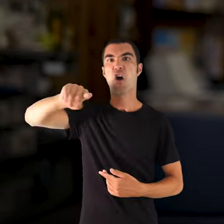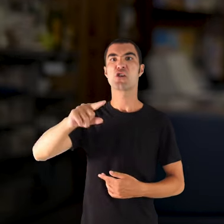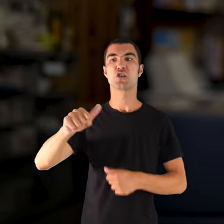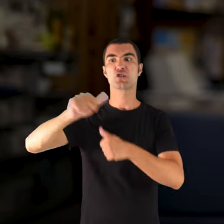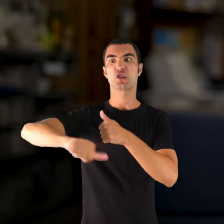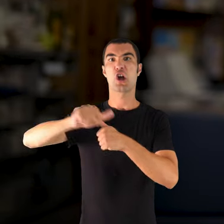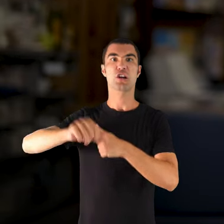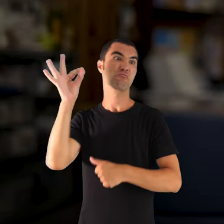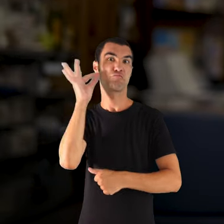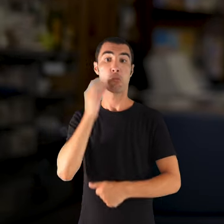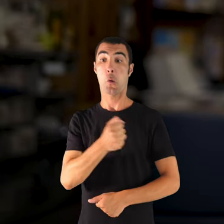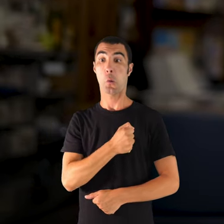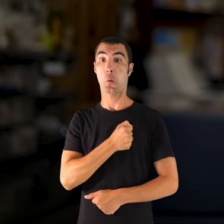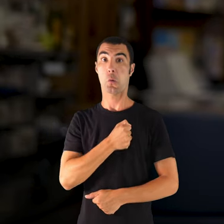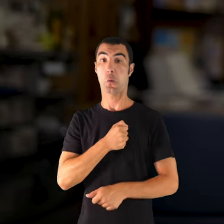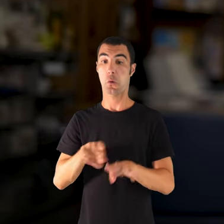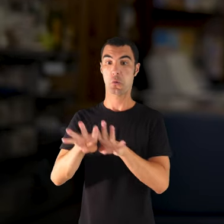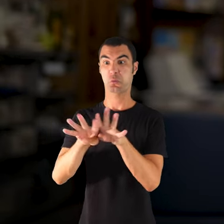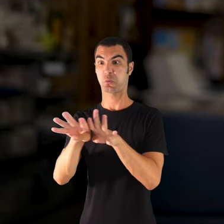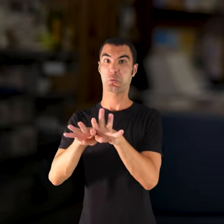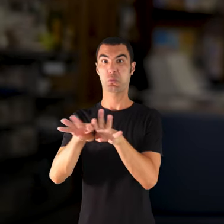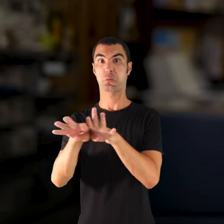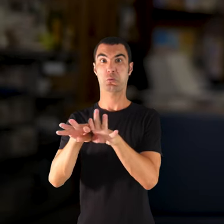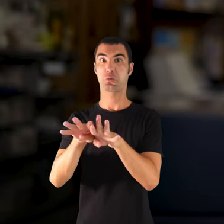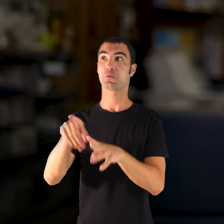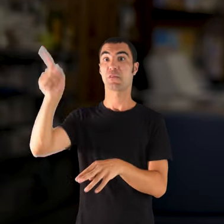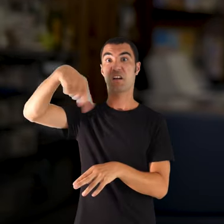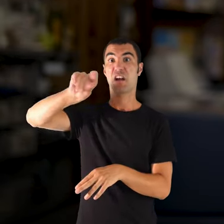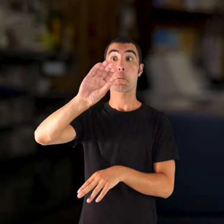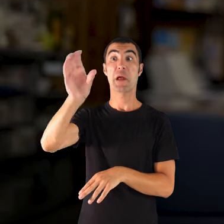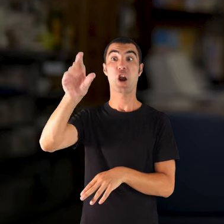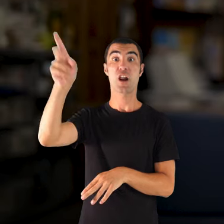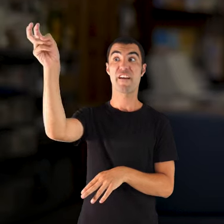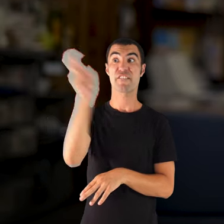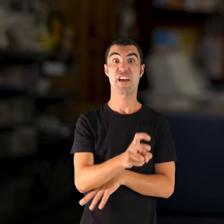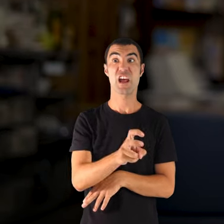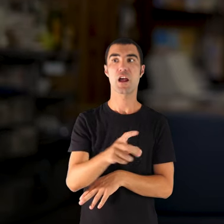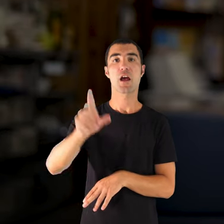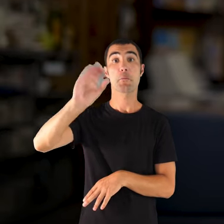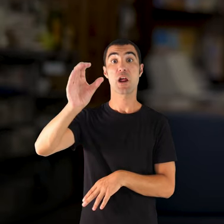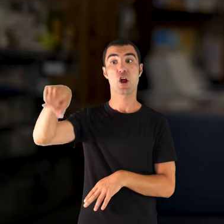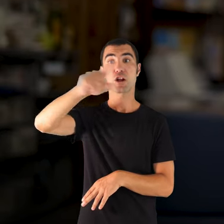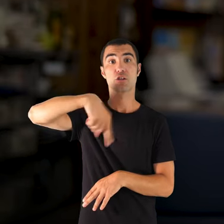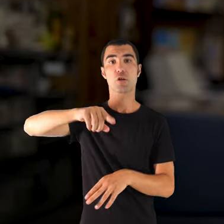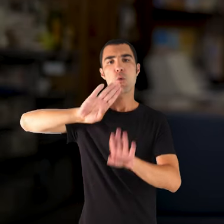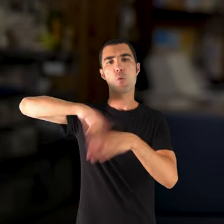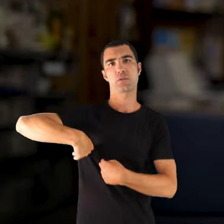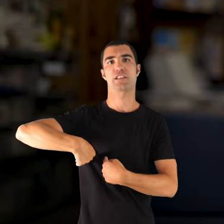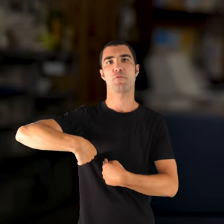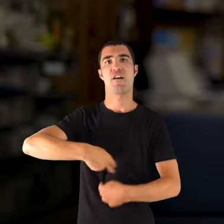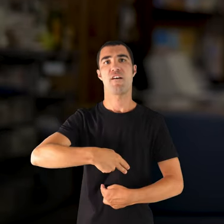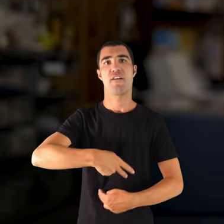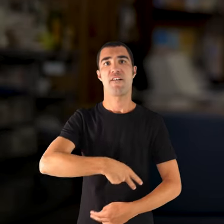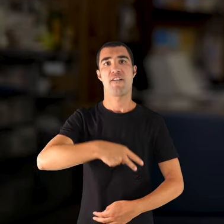van influir molt perquè ells begueren de Menorca i Cop Menorca va ser el darrer vestidor que es van rendir a les tropes